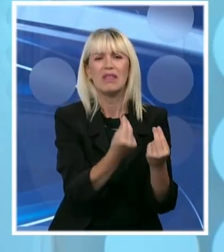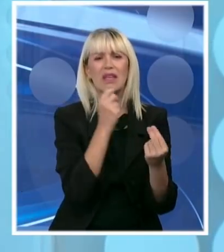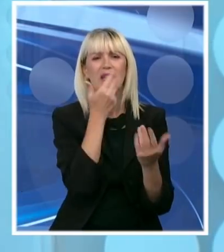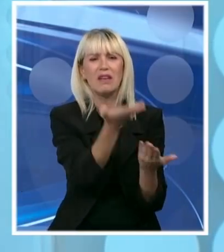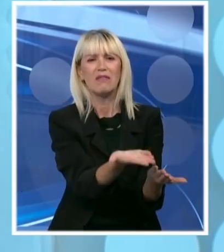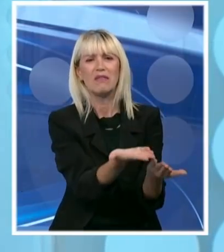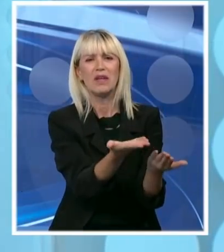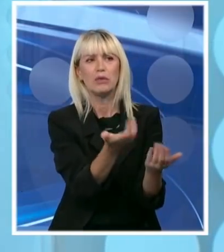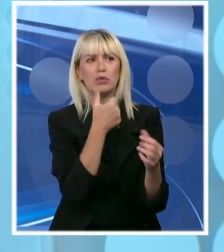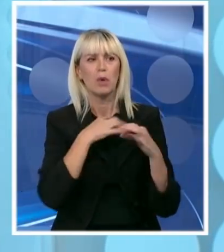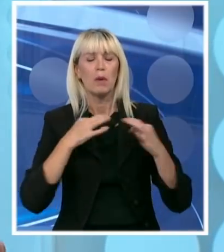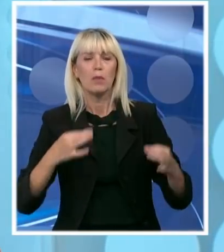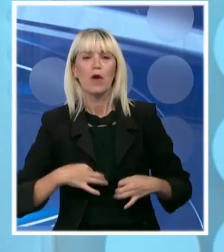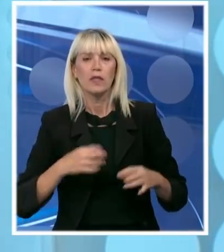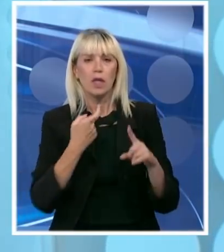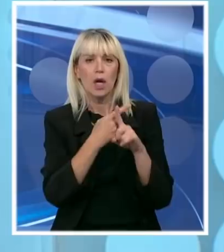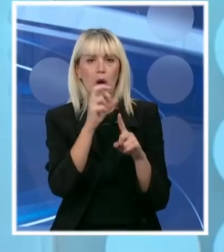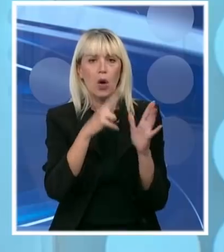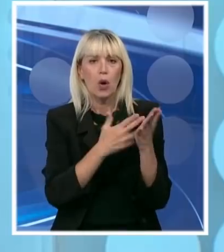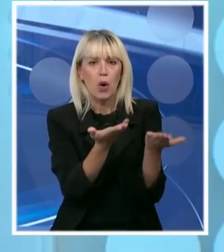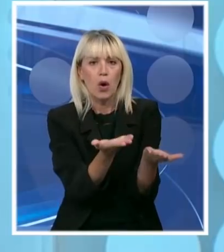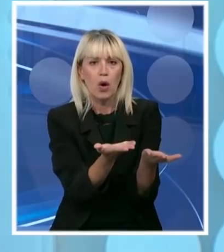Šta će onaj profesor Kona, vidim, doktor Kona, čovjek,